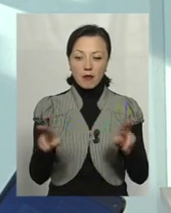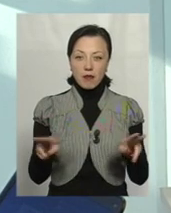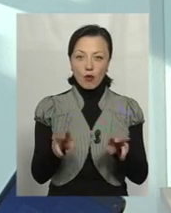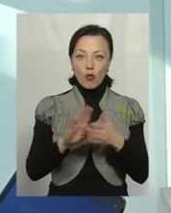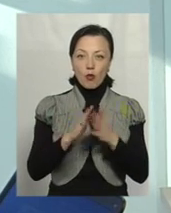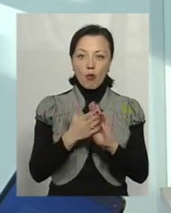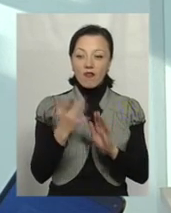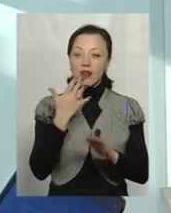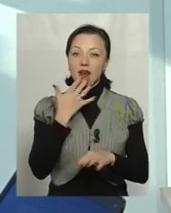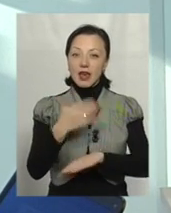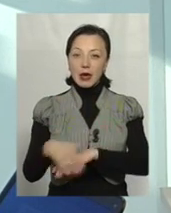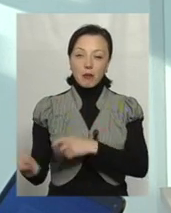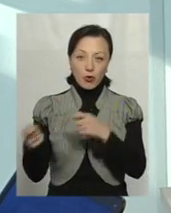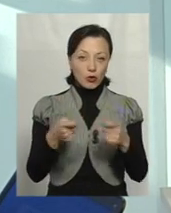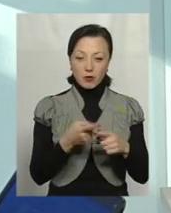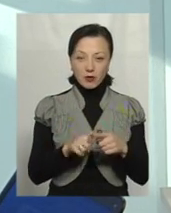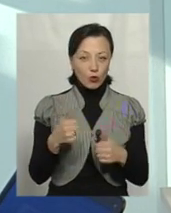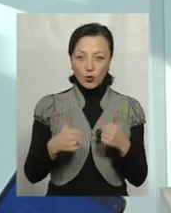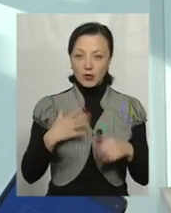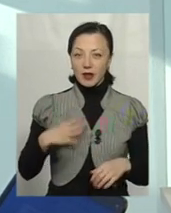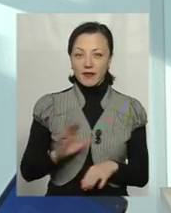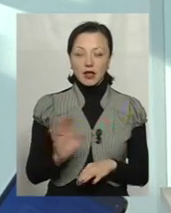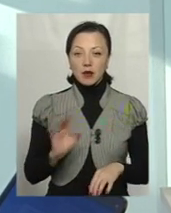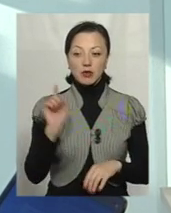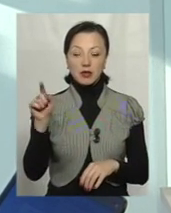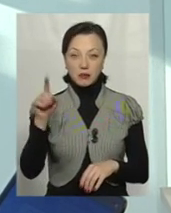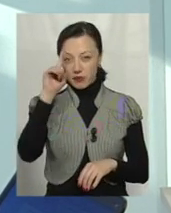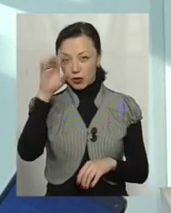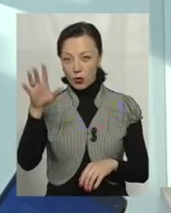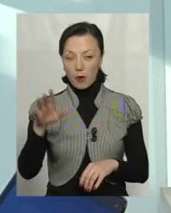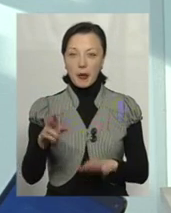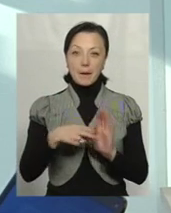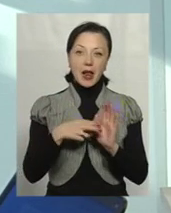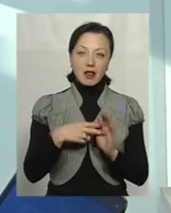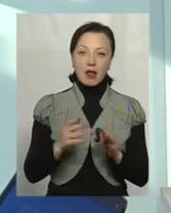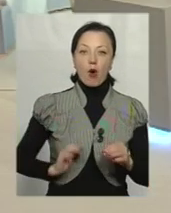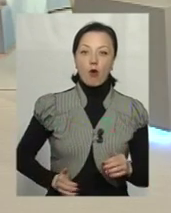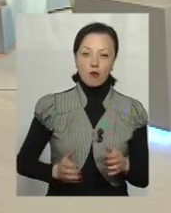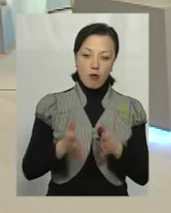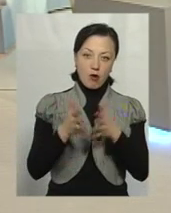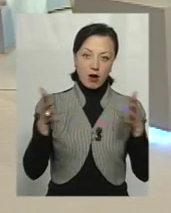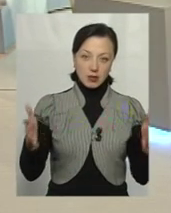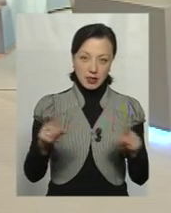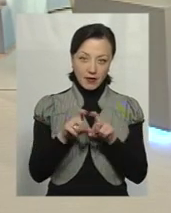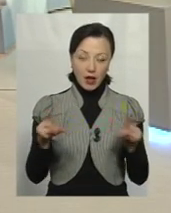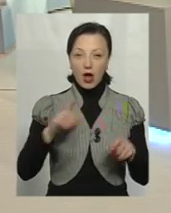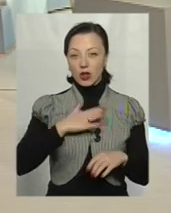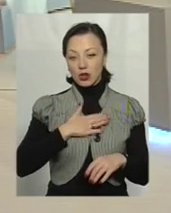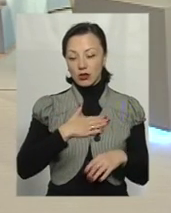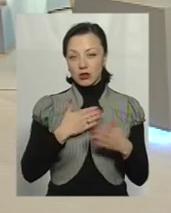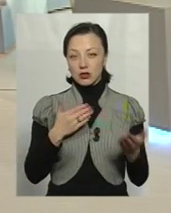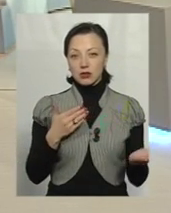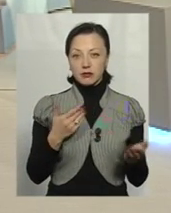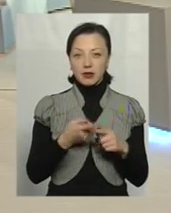А вони цю конкуренцію не витримують, тому що на тій стороні відомі бренди корпорацій великі, а на нашій стороні